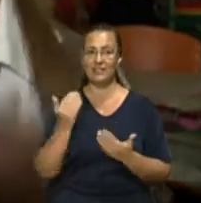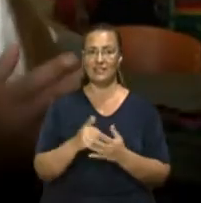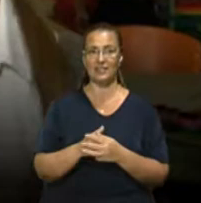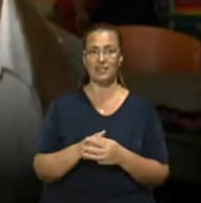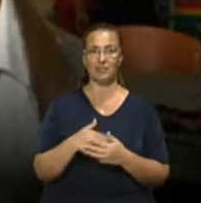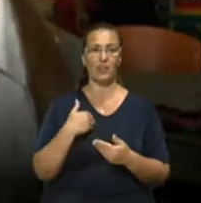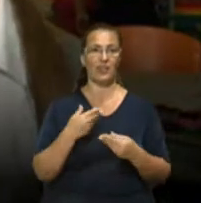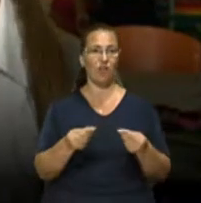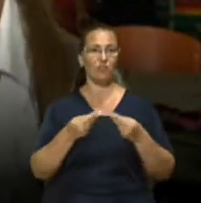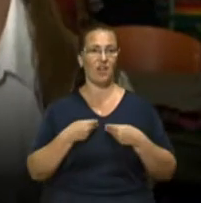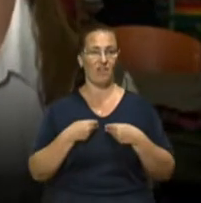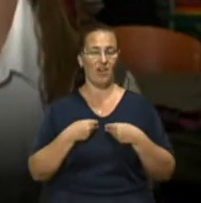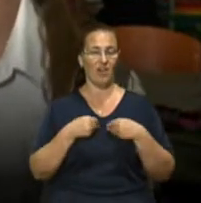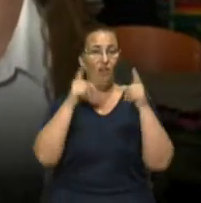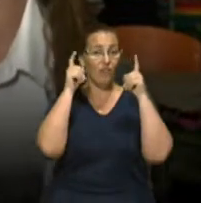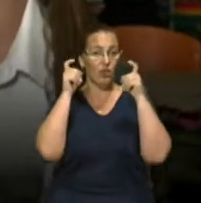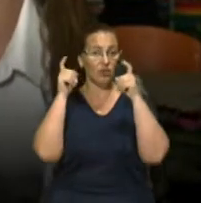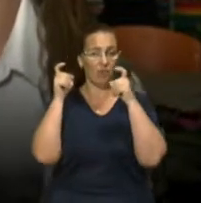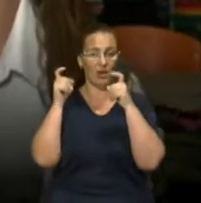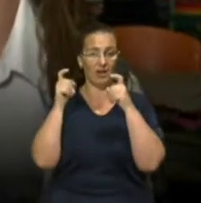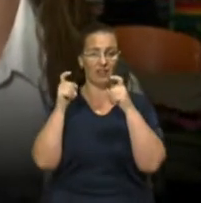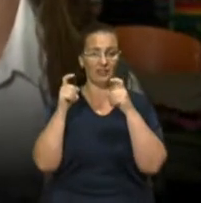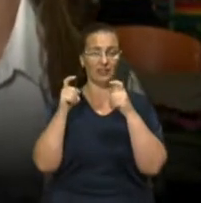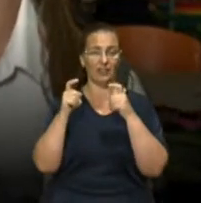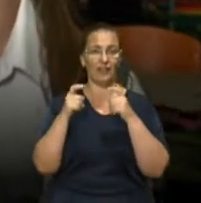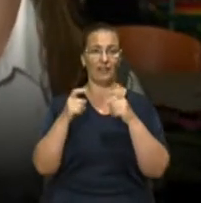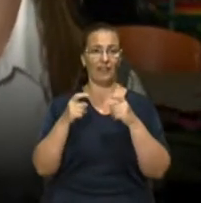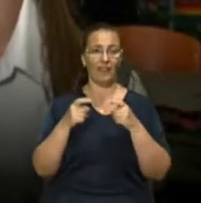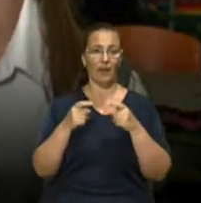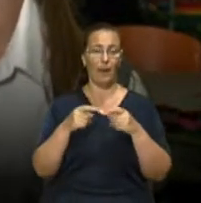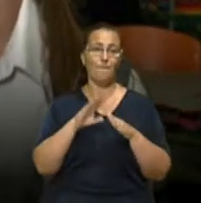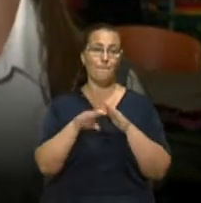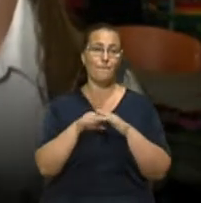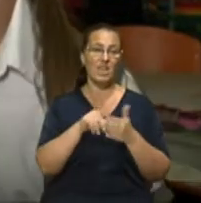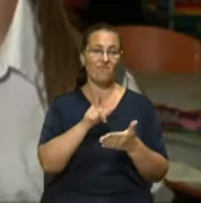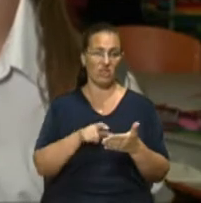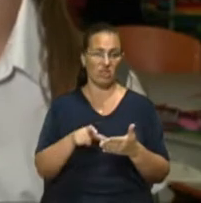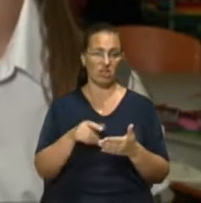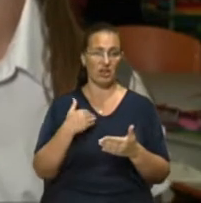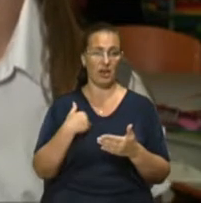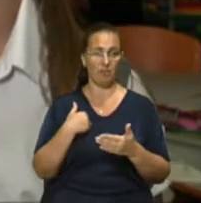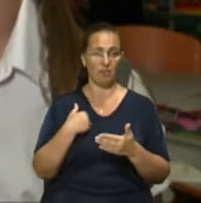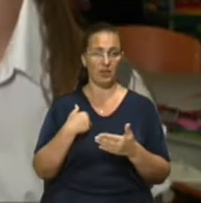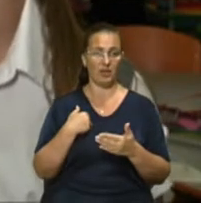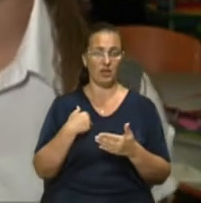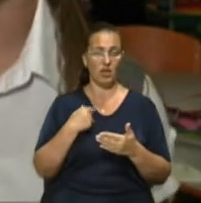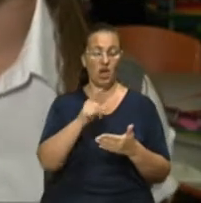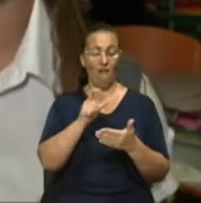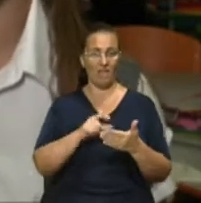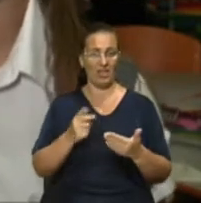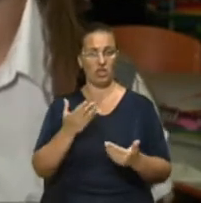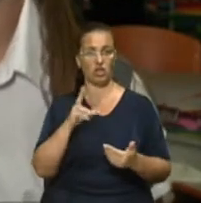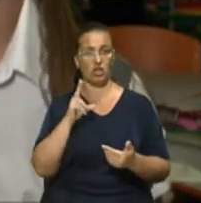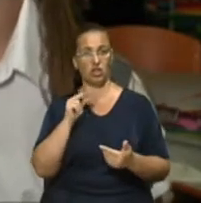давали, як зараз фотоапарати робили, нам давали підвіршик таке. Ми мусили читати віршик і